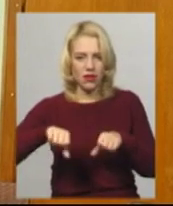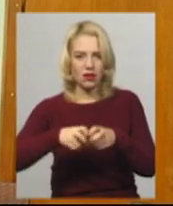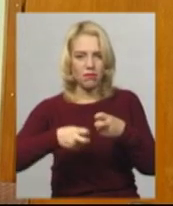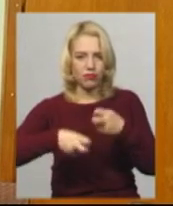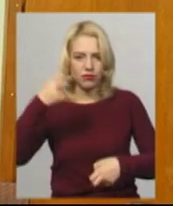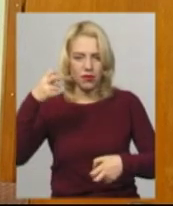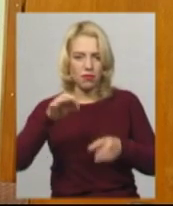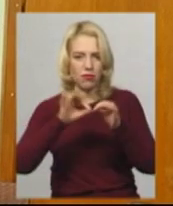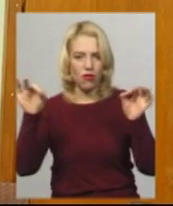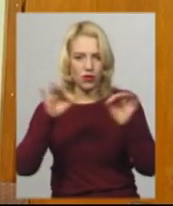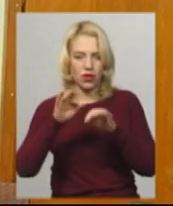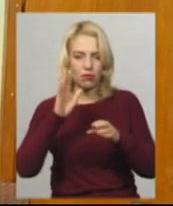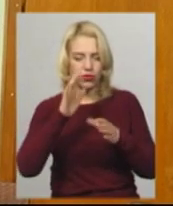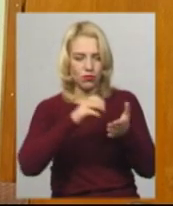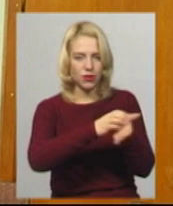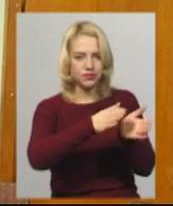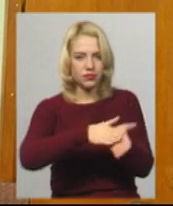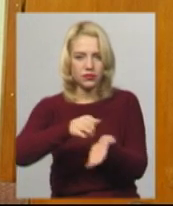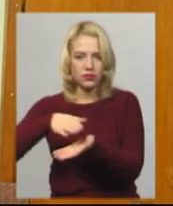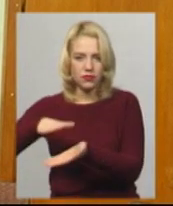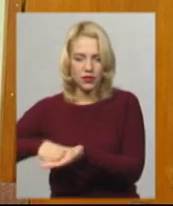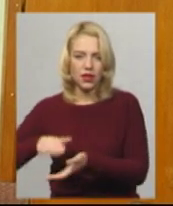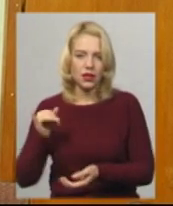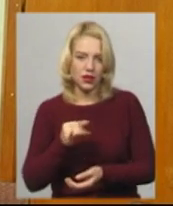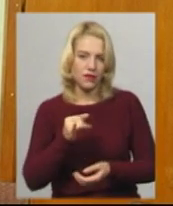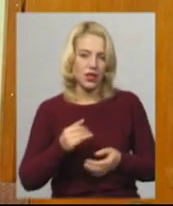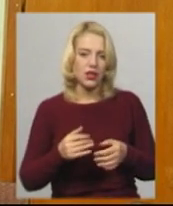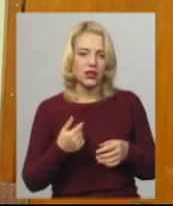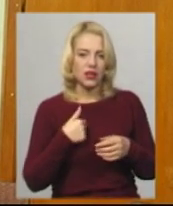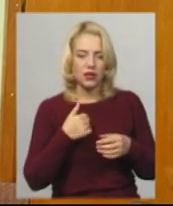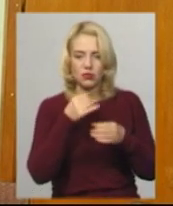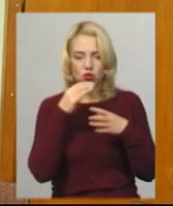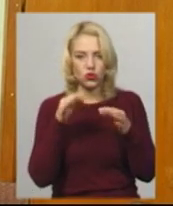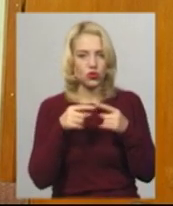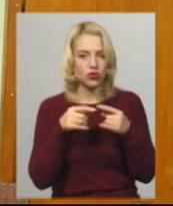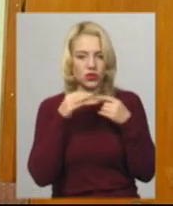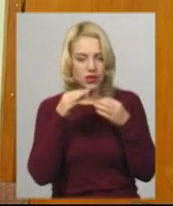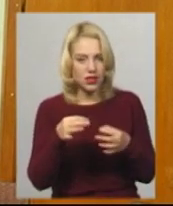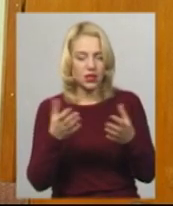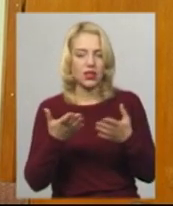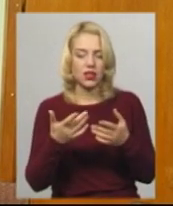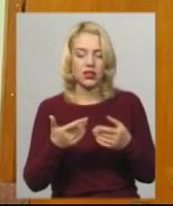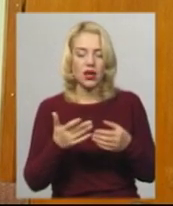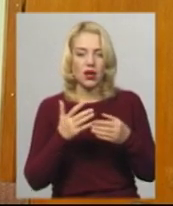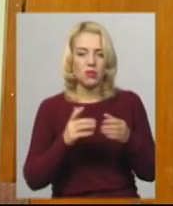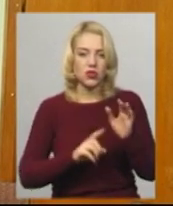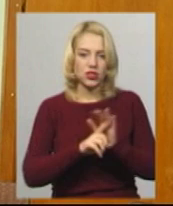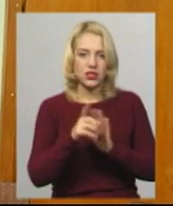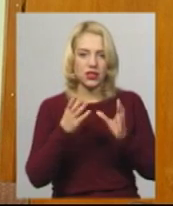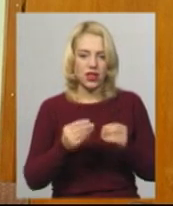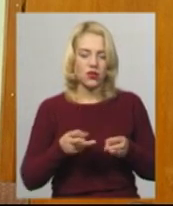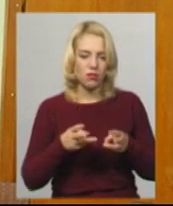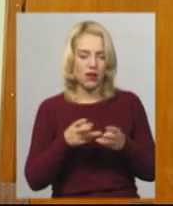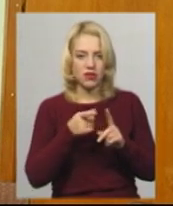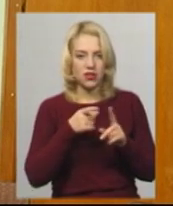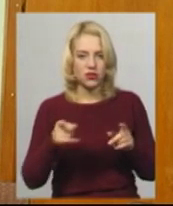Ми будемо це все актувати, і відповідно, я не зможу вам точно сказати, саме в який день розпочинається опалювальний сезон. Рішення